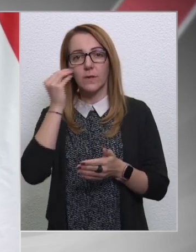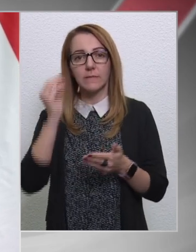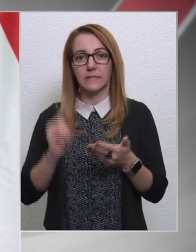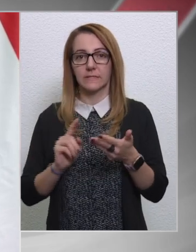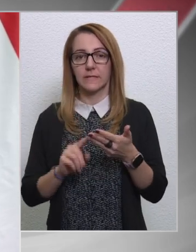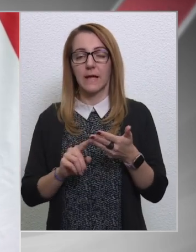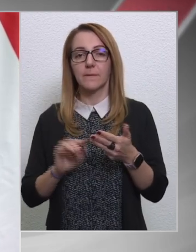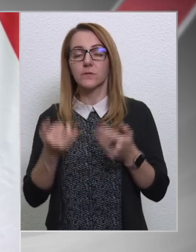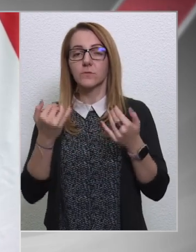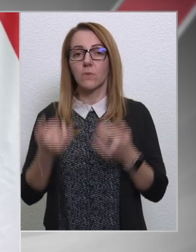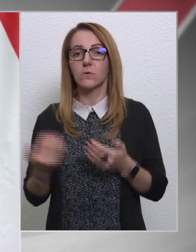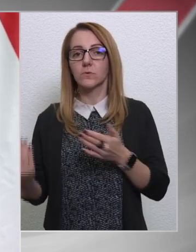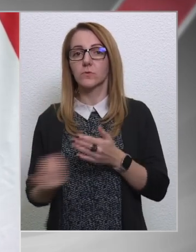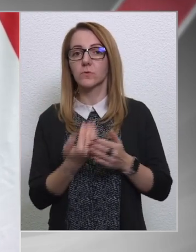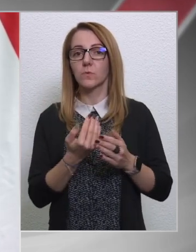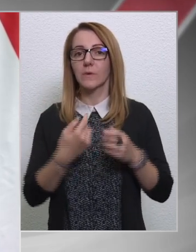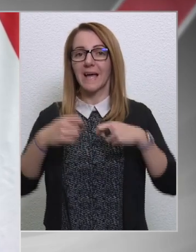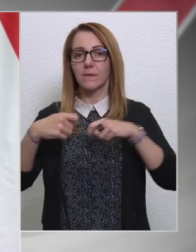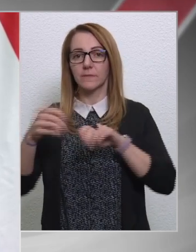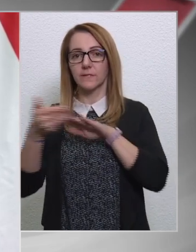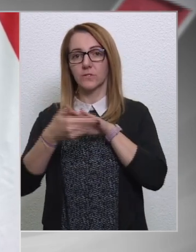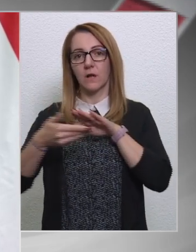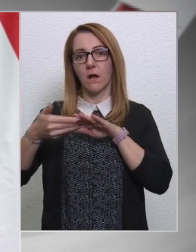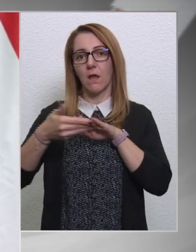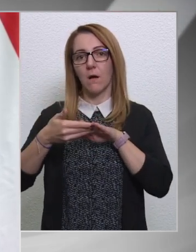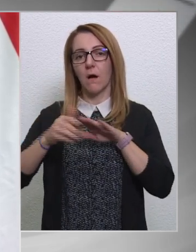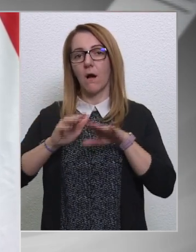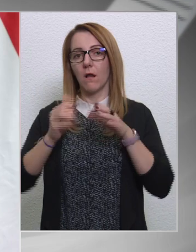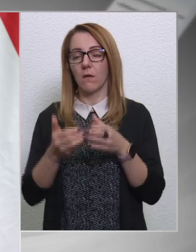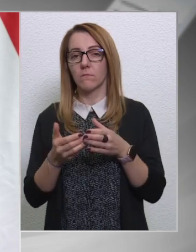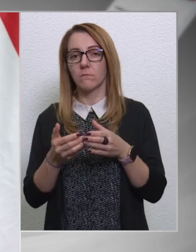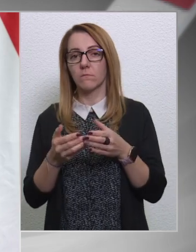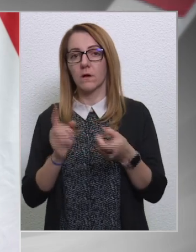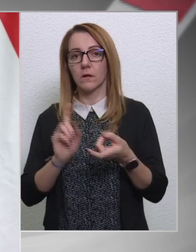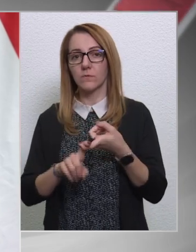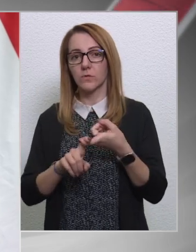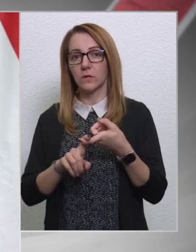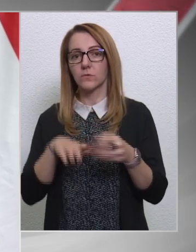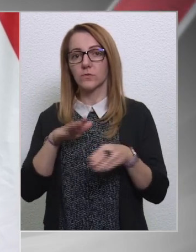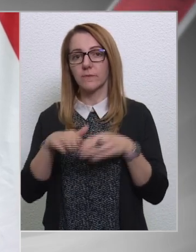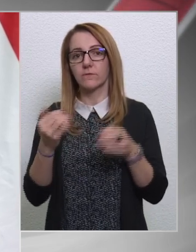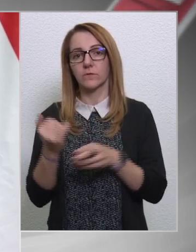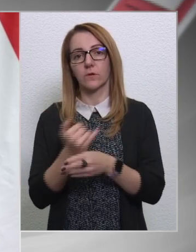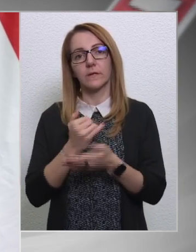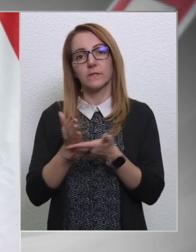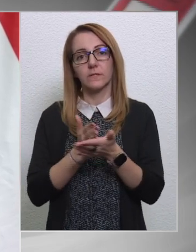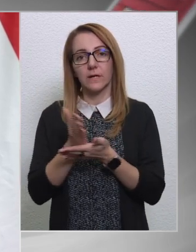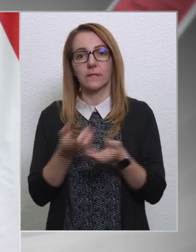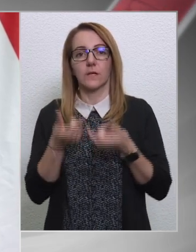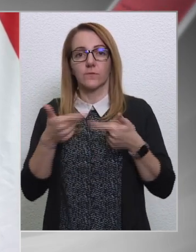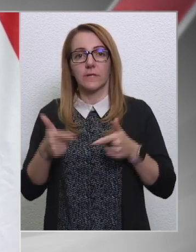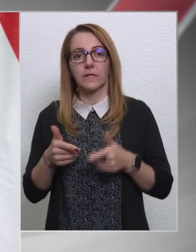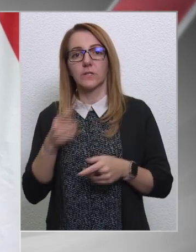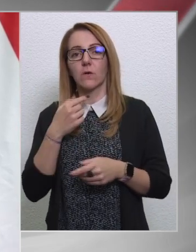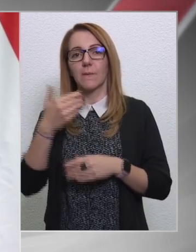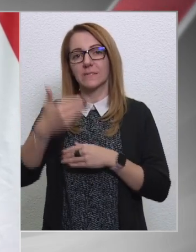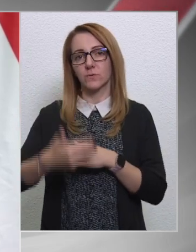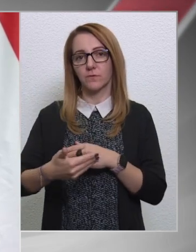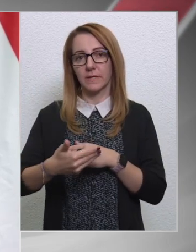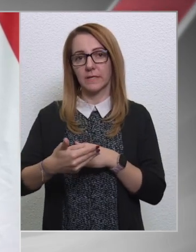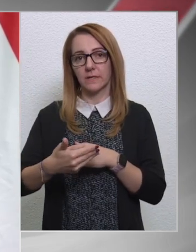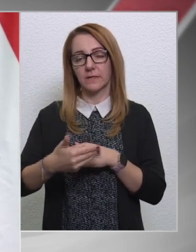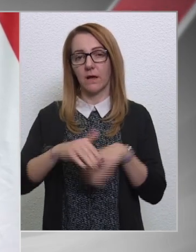és ugye most az újjaépítési alappa kapcsolatos mérföldköveknél van az igazságszolgáltatás függetlensége, ahol egy március végi